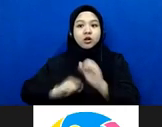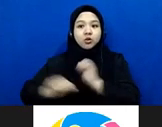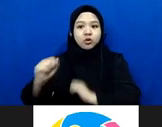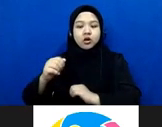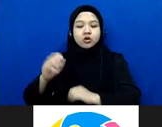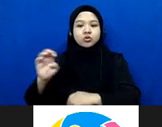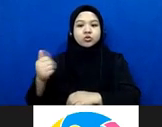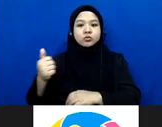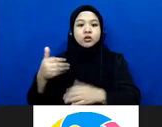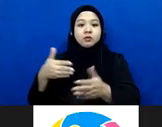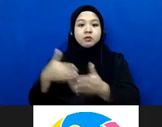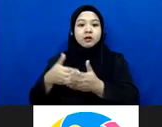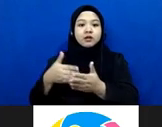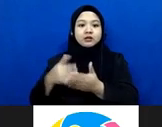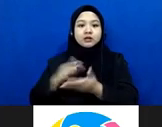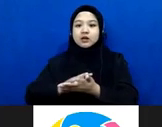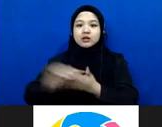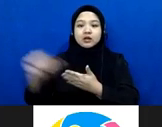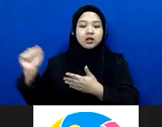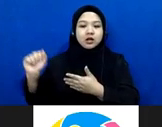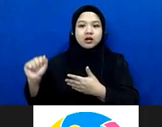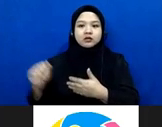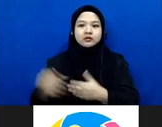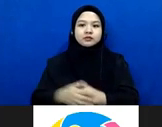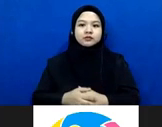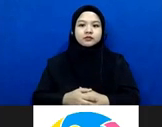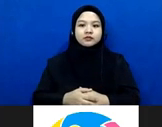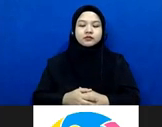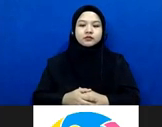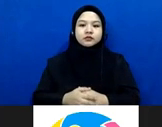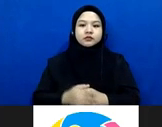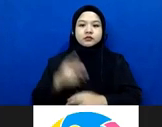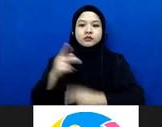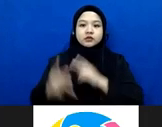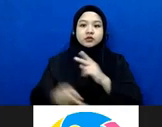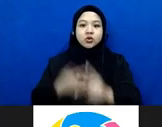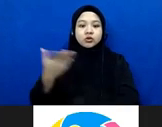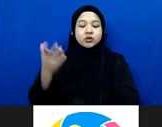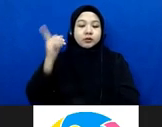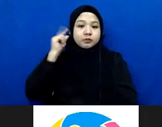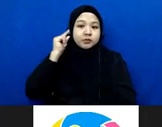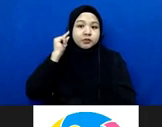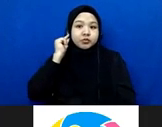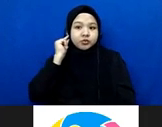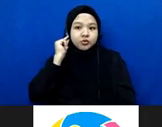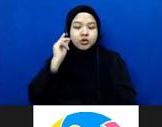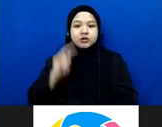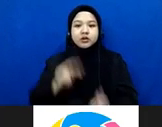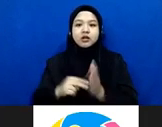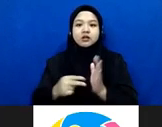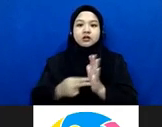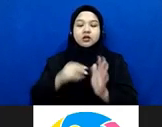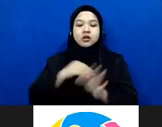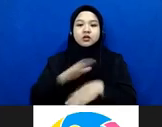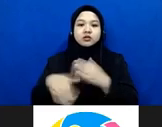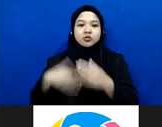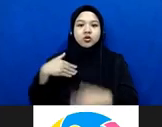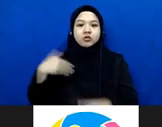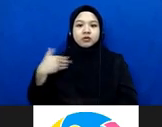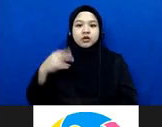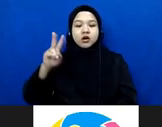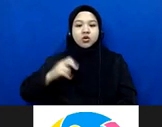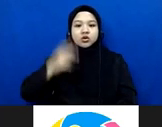menghilangkan batasan dia sebagai seorang difabel nah tapi ketika dia perempuan maka semua pihak juga harus memastikan